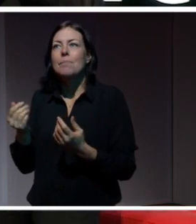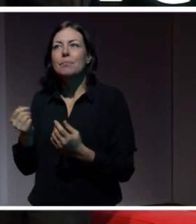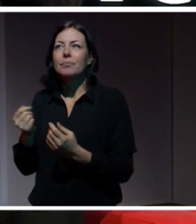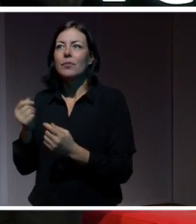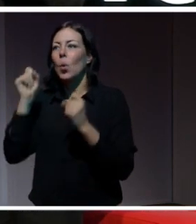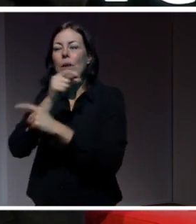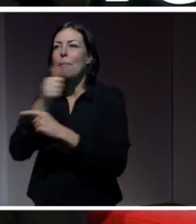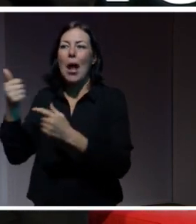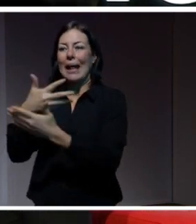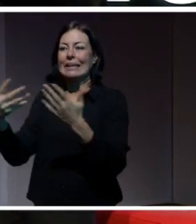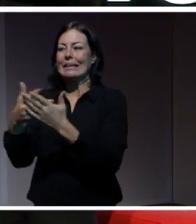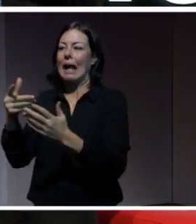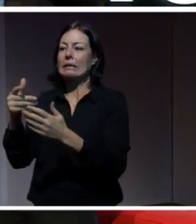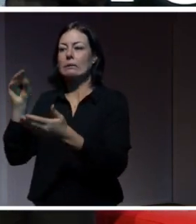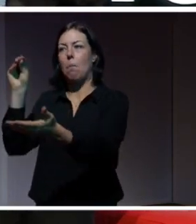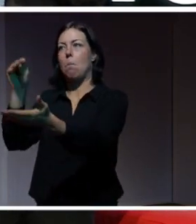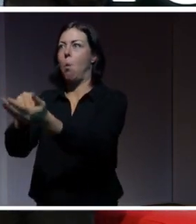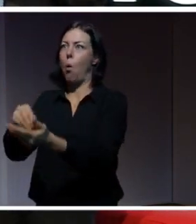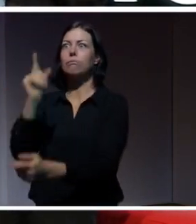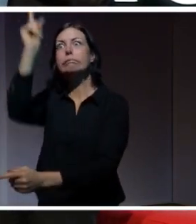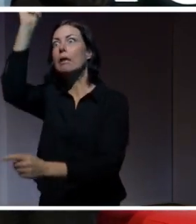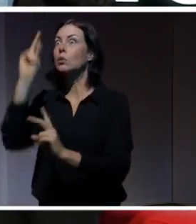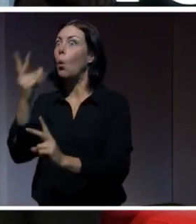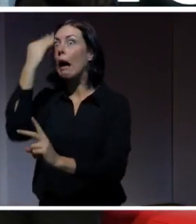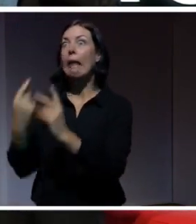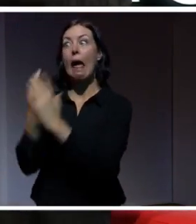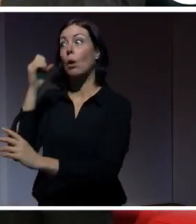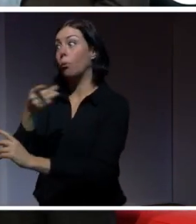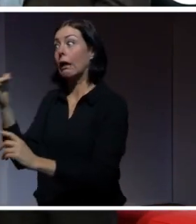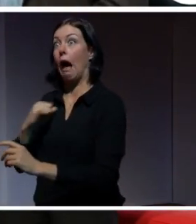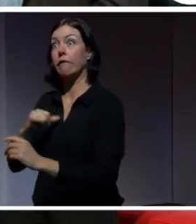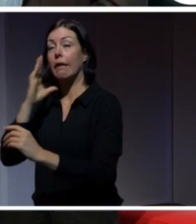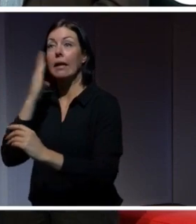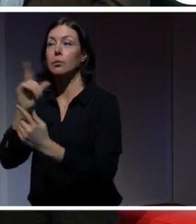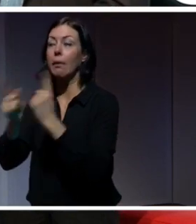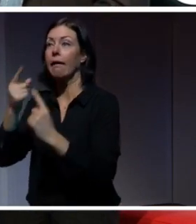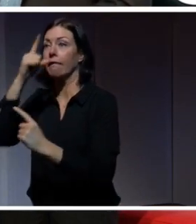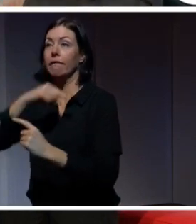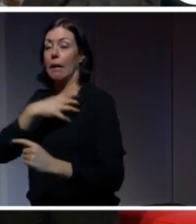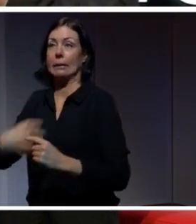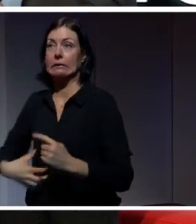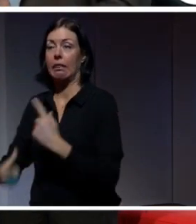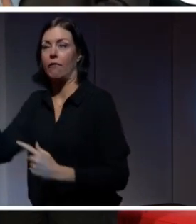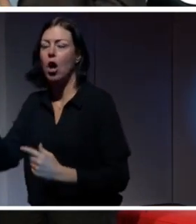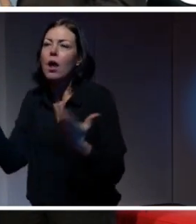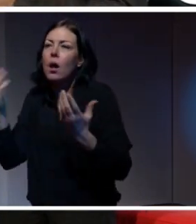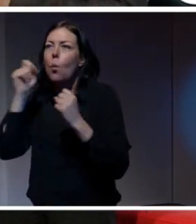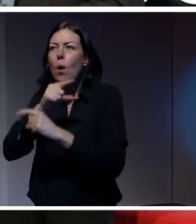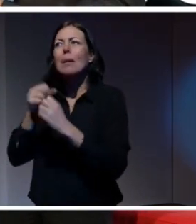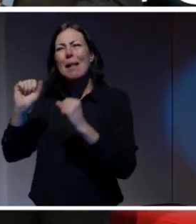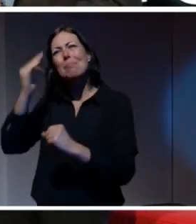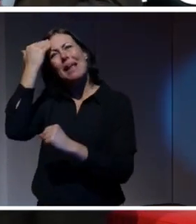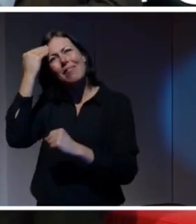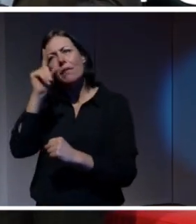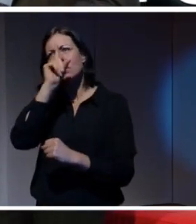kan hända. Ni kan få fel president vald om ni använder Facebook. Så funkar det inte riktigt. Men jag tror att medvetenheten och